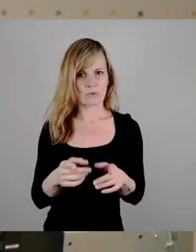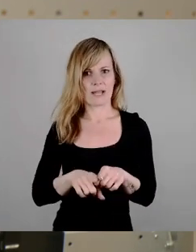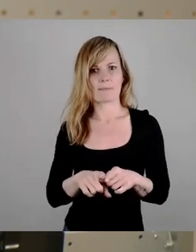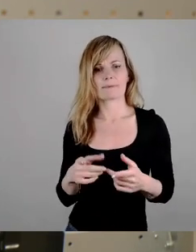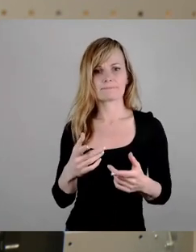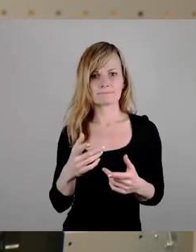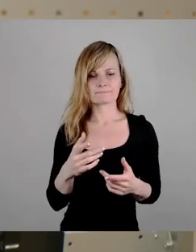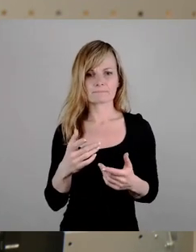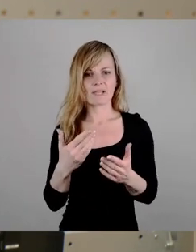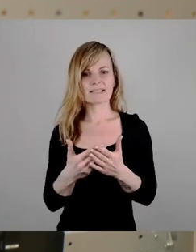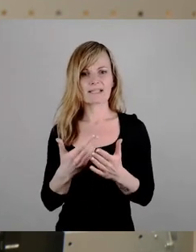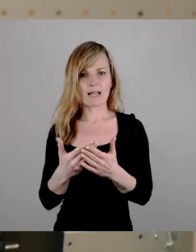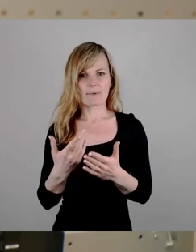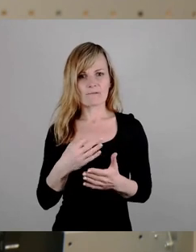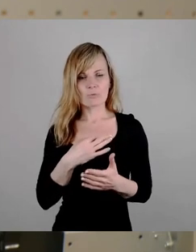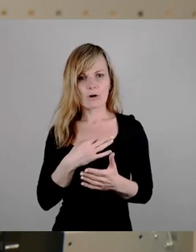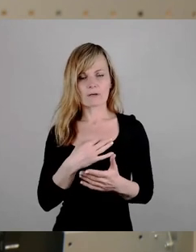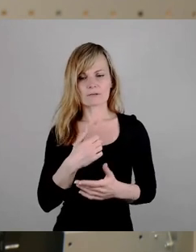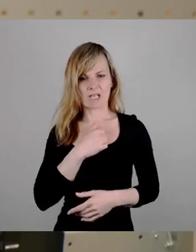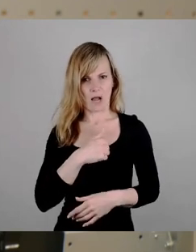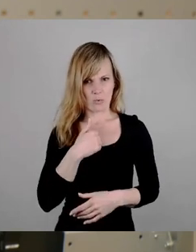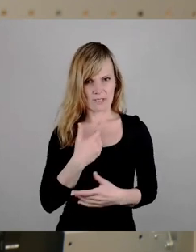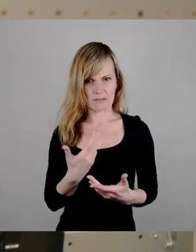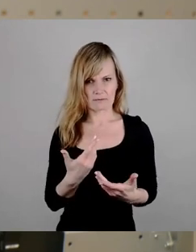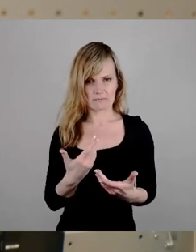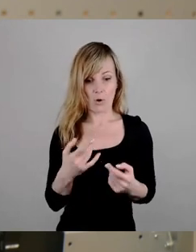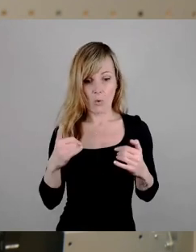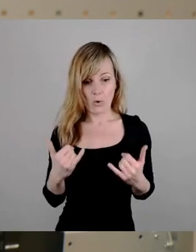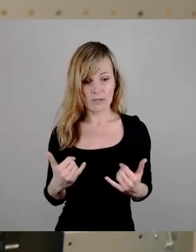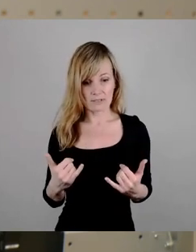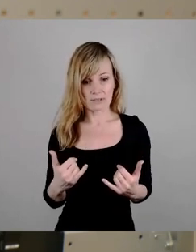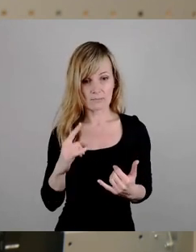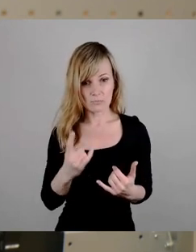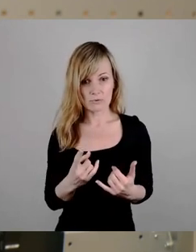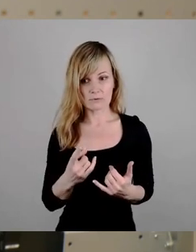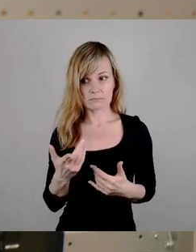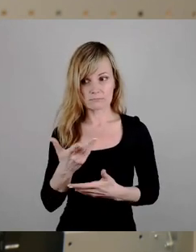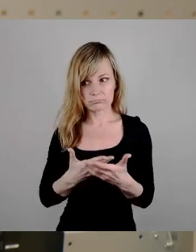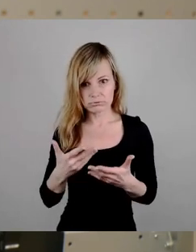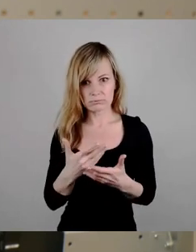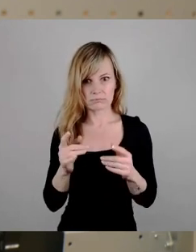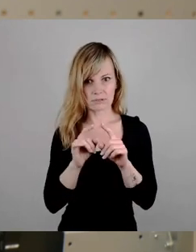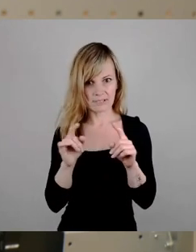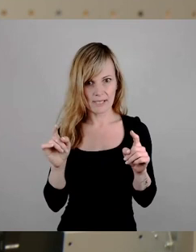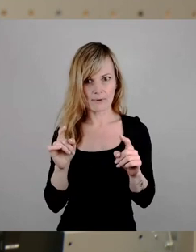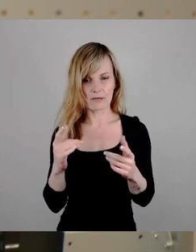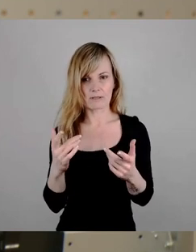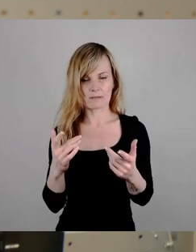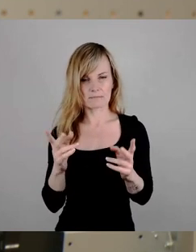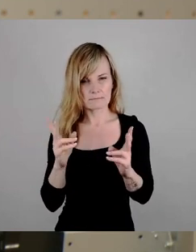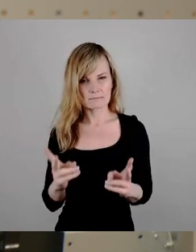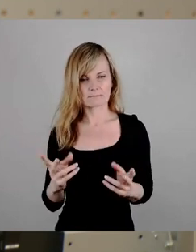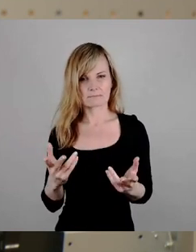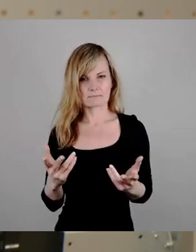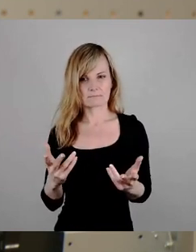Deswegen macht mich das sehr traurig, dass wir überhaupt heute darüber reden, dass wir uns wirklich tatsächlich,